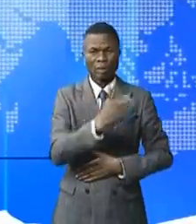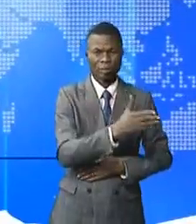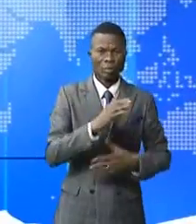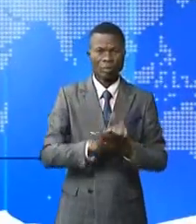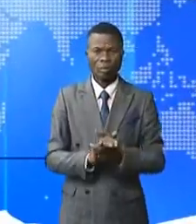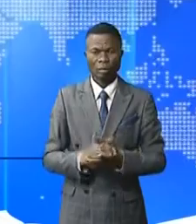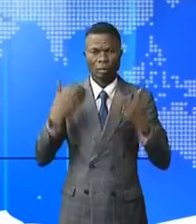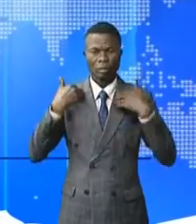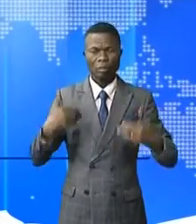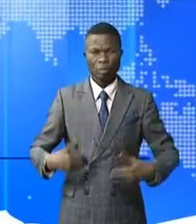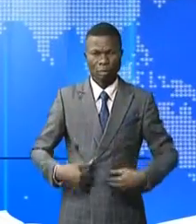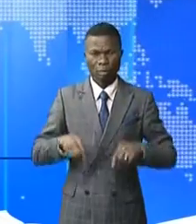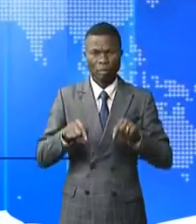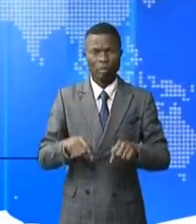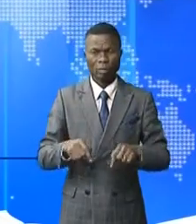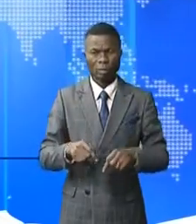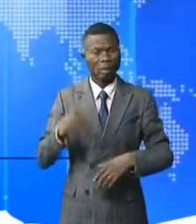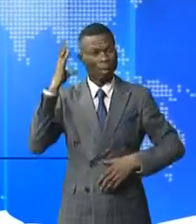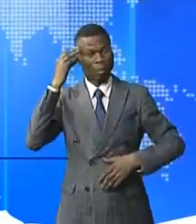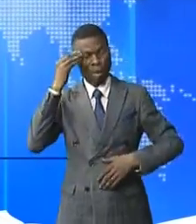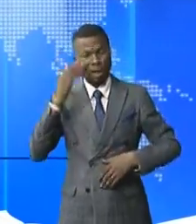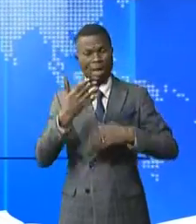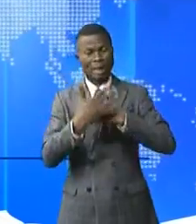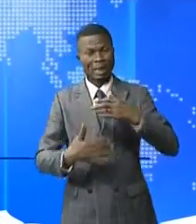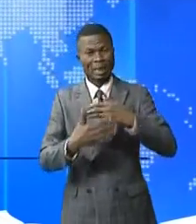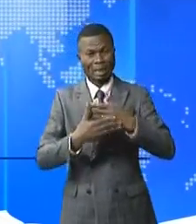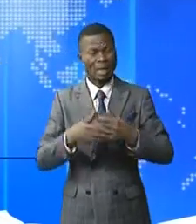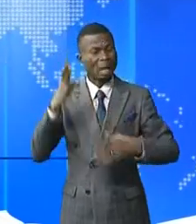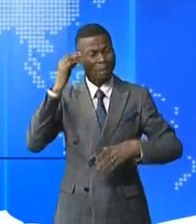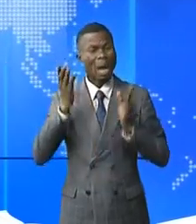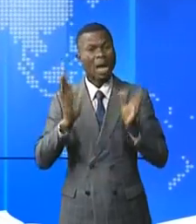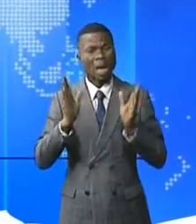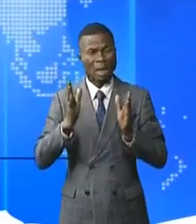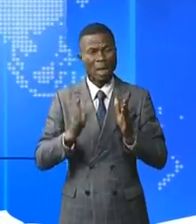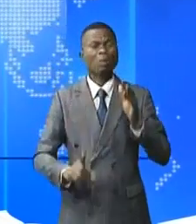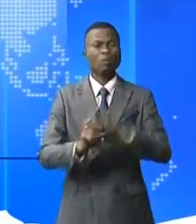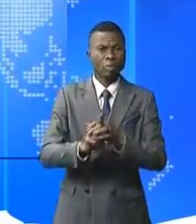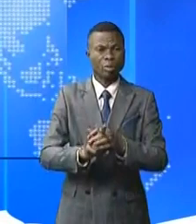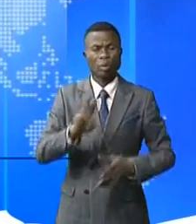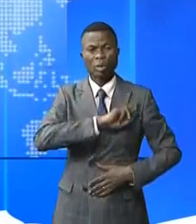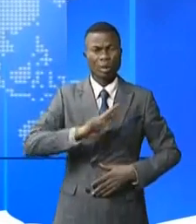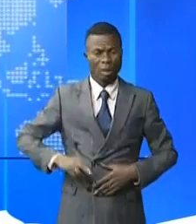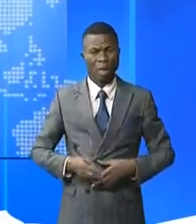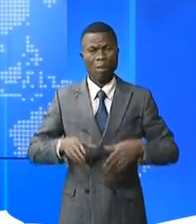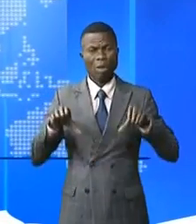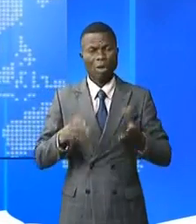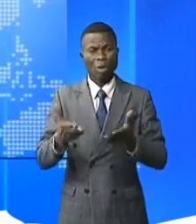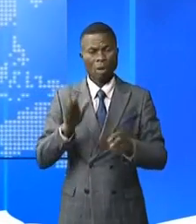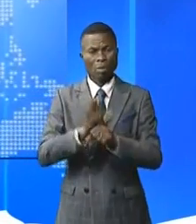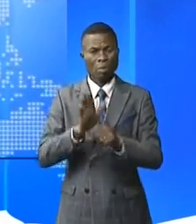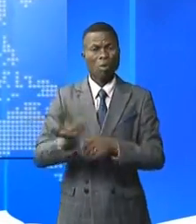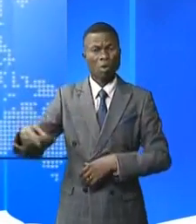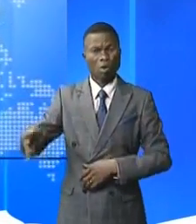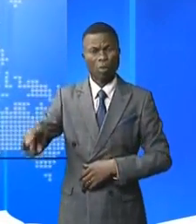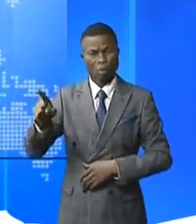Parlons santé dans ces journales. Le choléra est une épidémie hydrique qui apparaît périodiquement en République démocratique du Congo, dans différentes